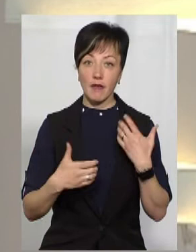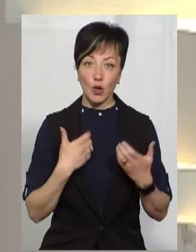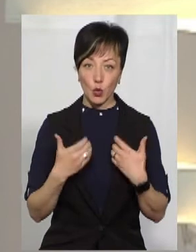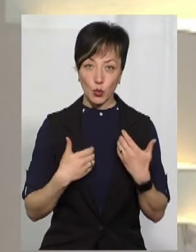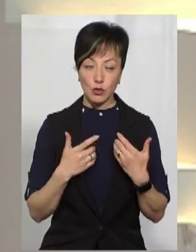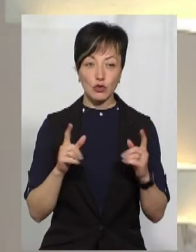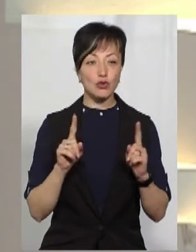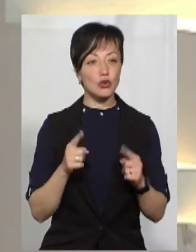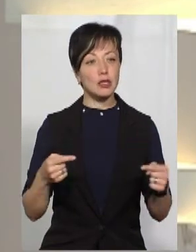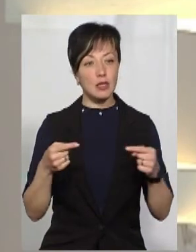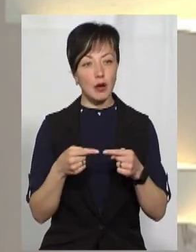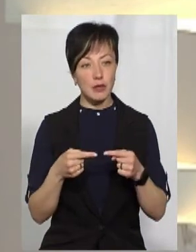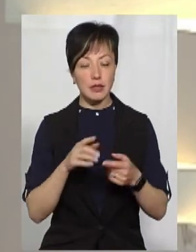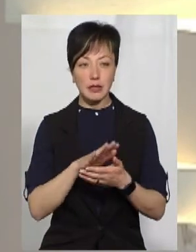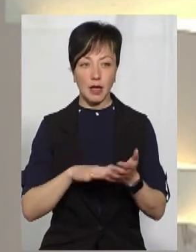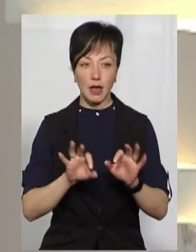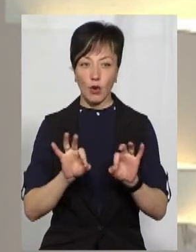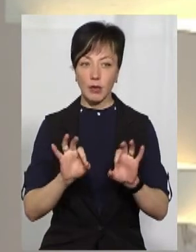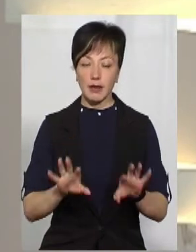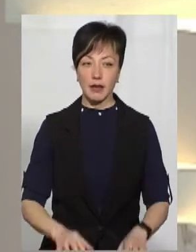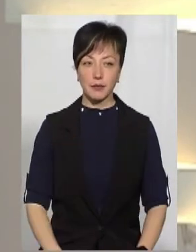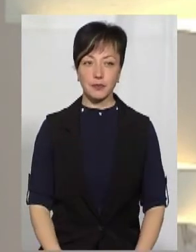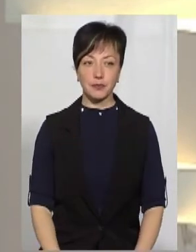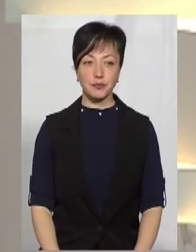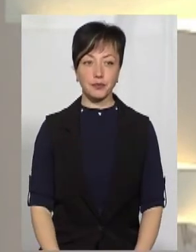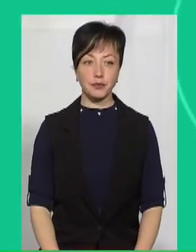хвилюють. Що саме? Далі у коментарі.